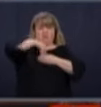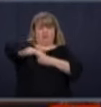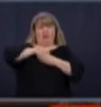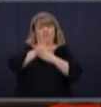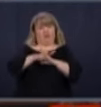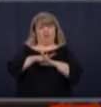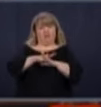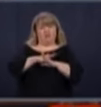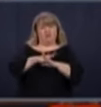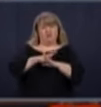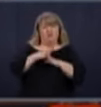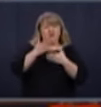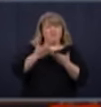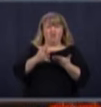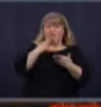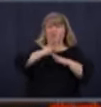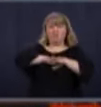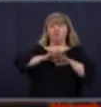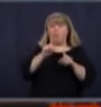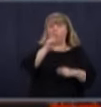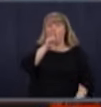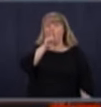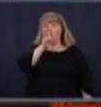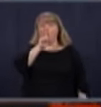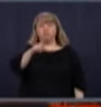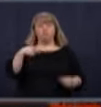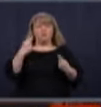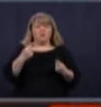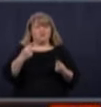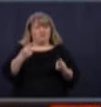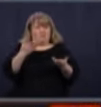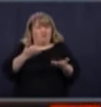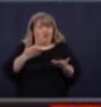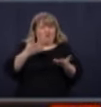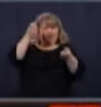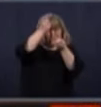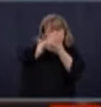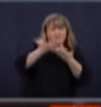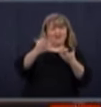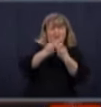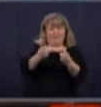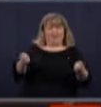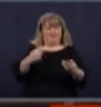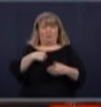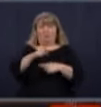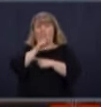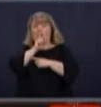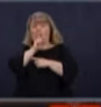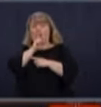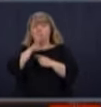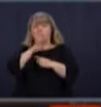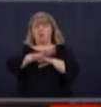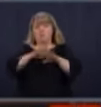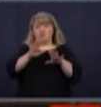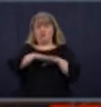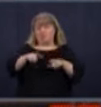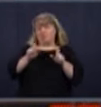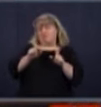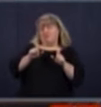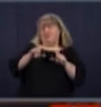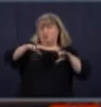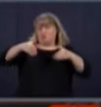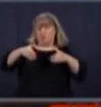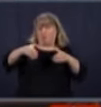On a évacué ça. En tout cas, dans les conférences de presse, on en parle très peu. Est-ce que vous avez de nouvelles données là-dessus? Est-ce que vous